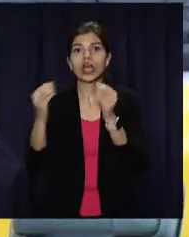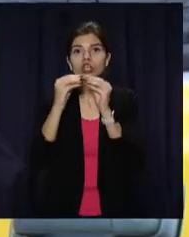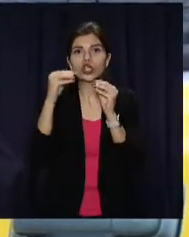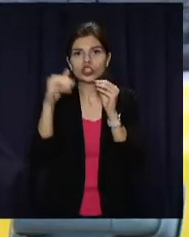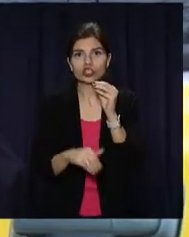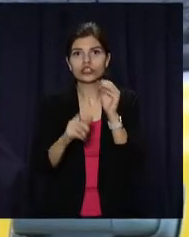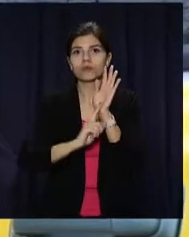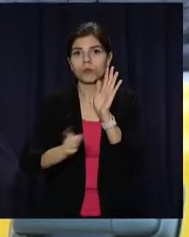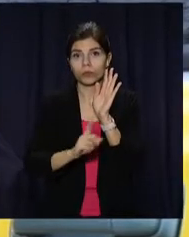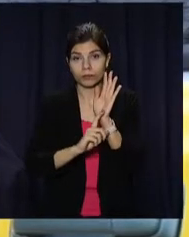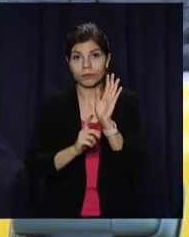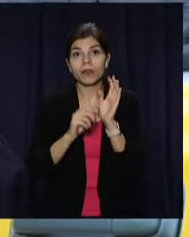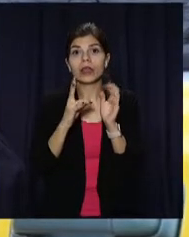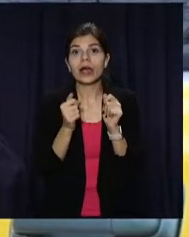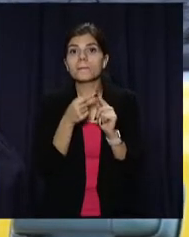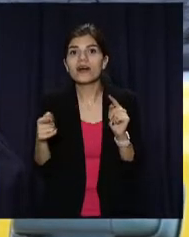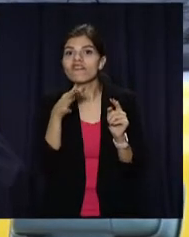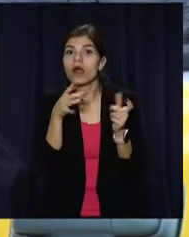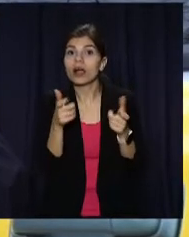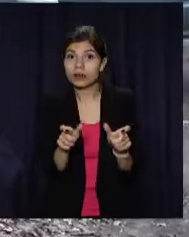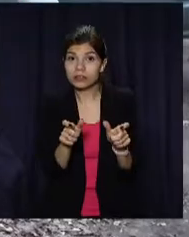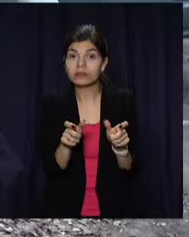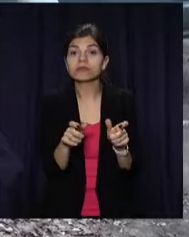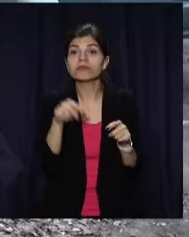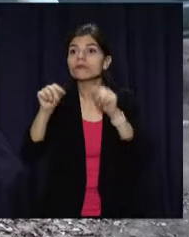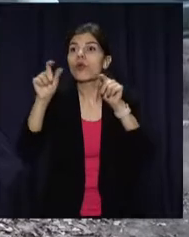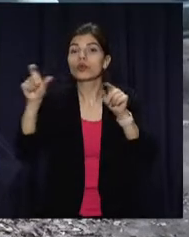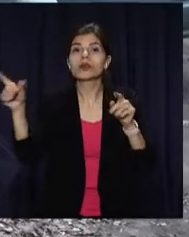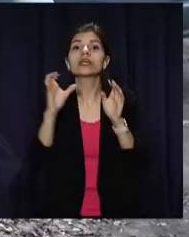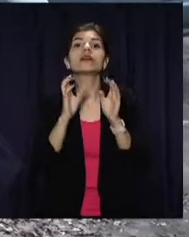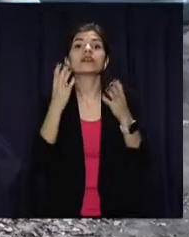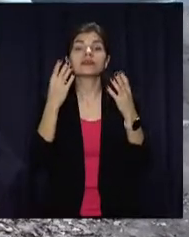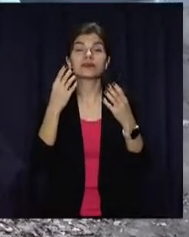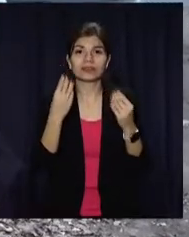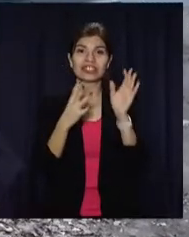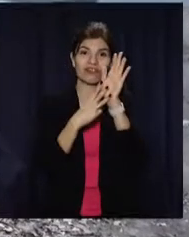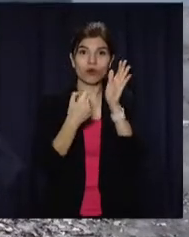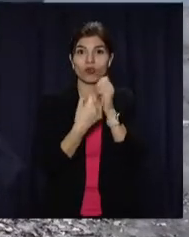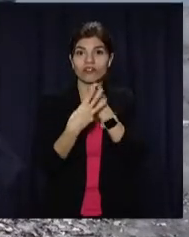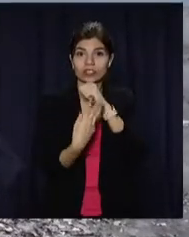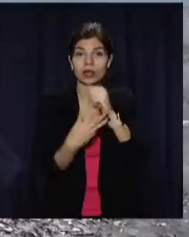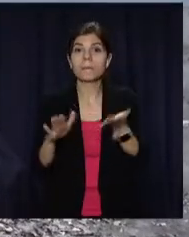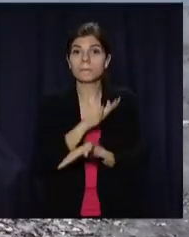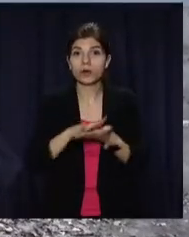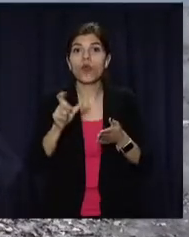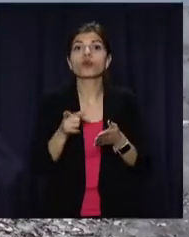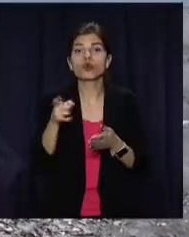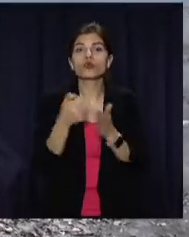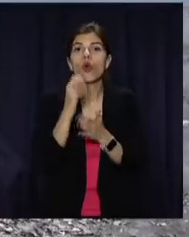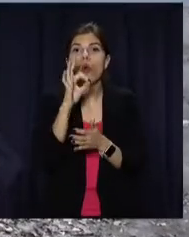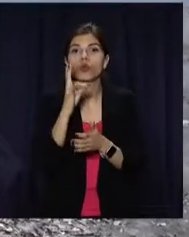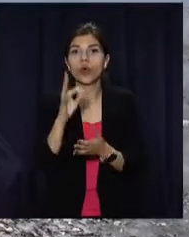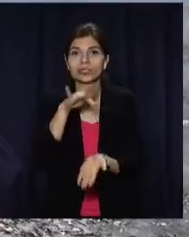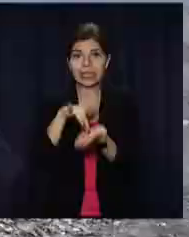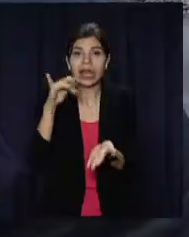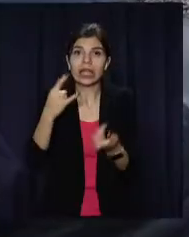безкоштовних поїздок на період карантину. Сервіс працює по буднях з 8 до 18 і безкоштовно довезе людей до онкоцентру